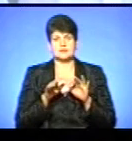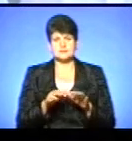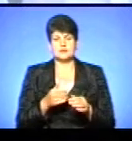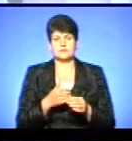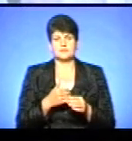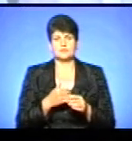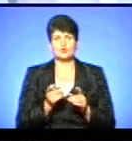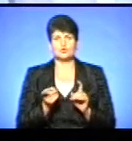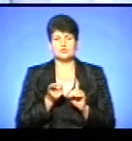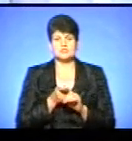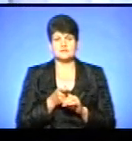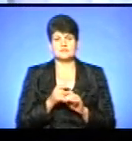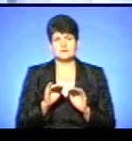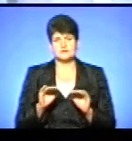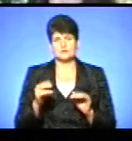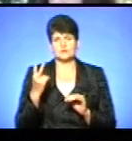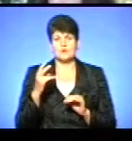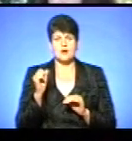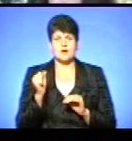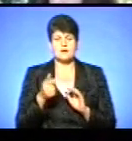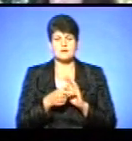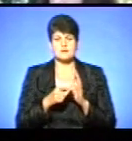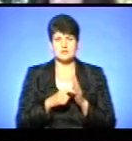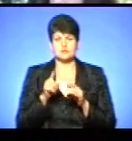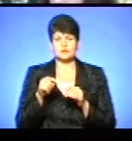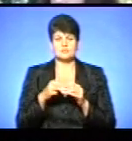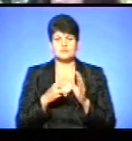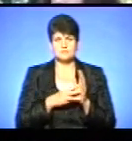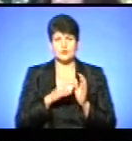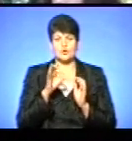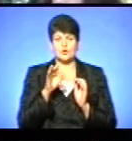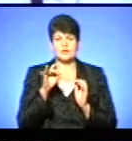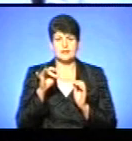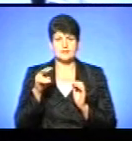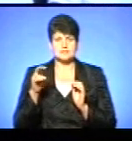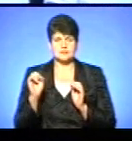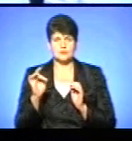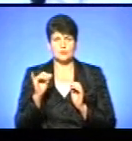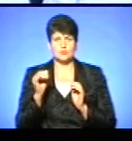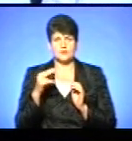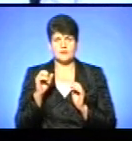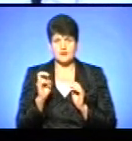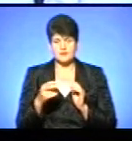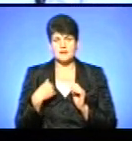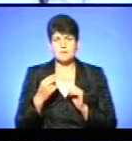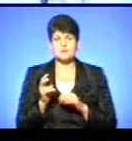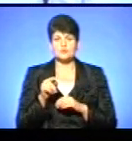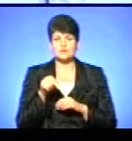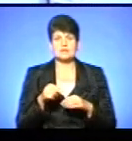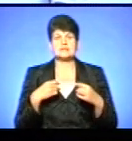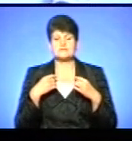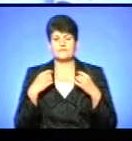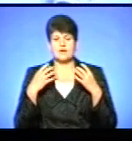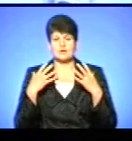долучився учень 2-го класу Тернопільської школи номер 18 Олександр Рудяк. Я прийшов сюди на свято,